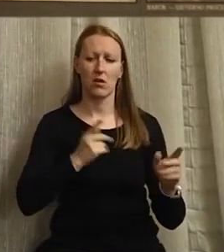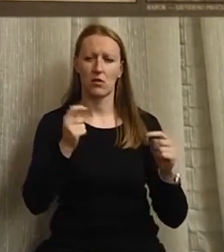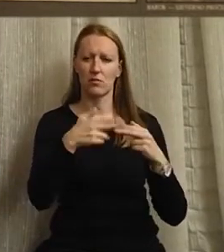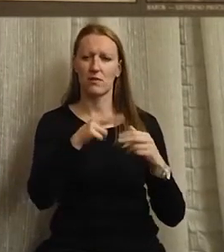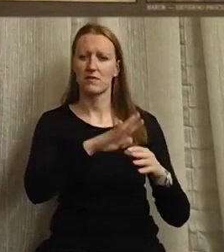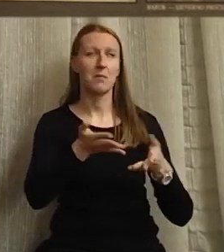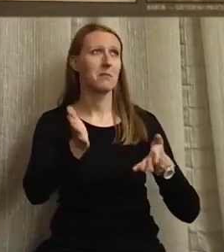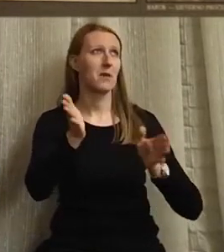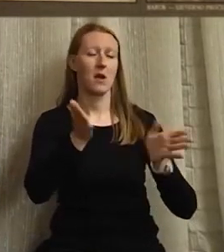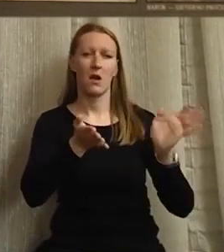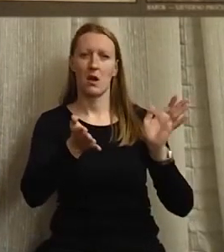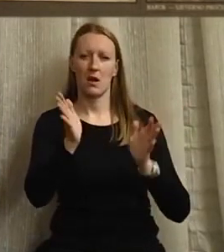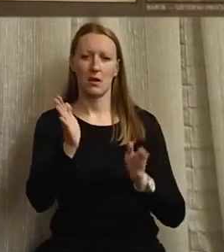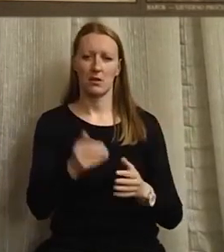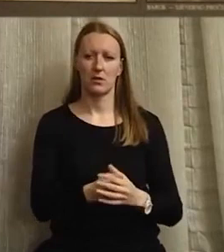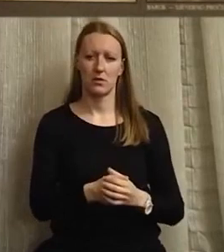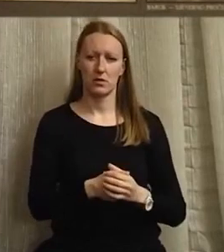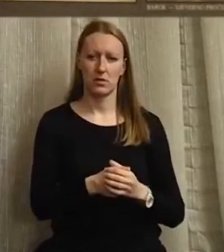Svi su bježali.